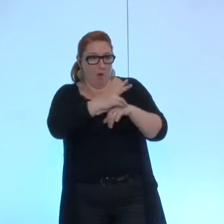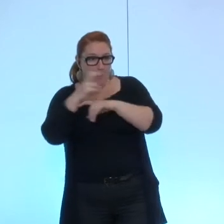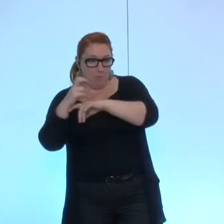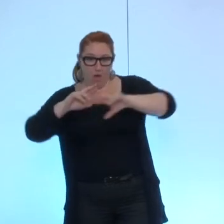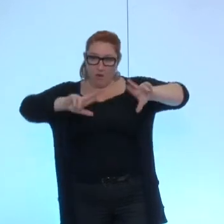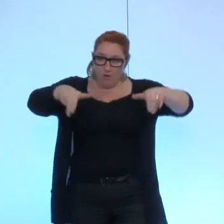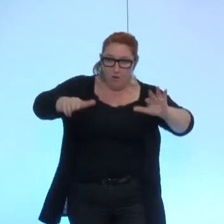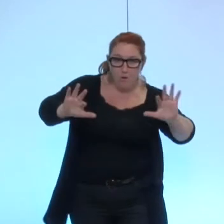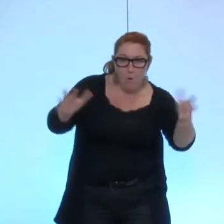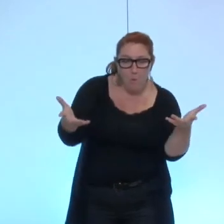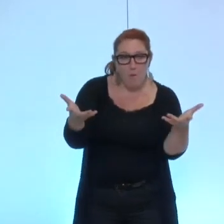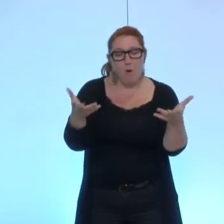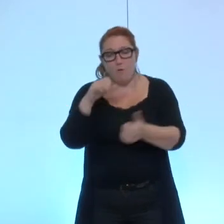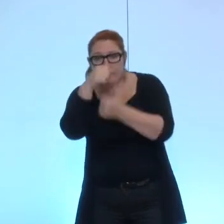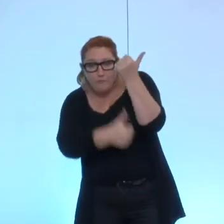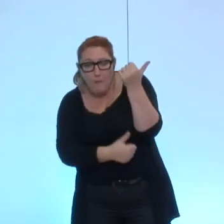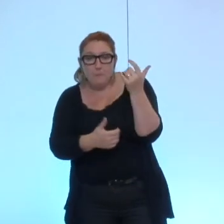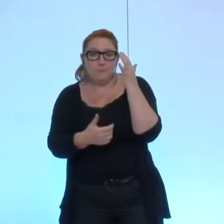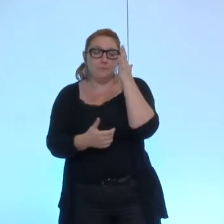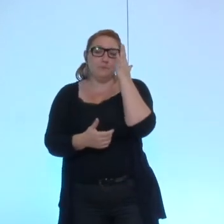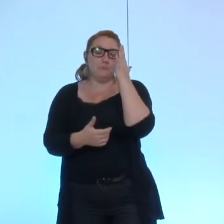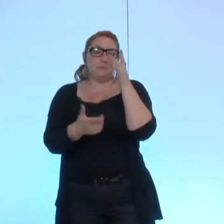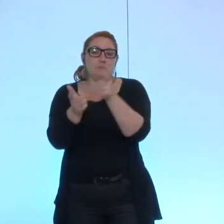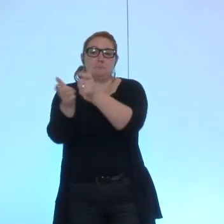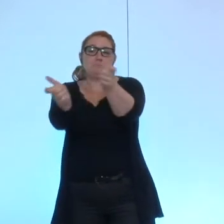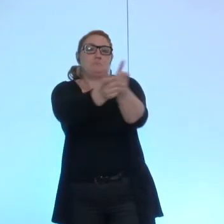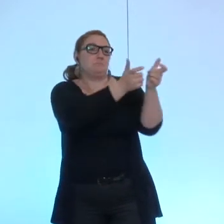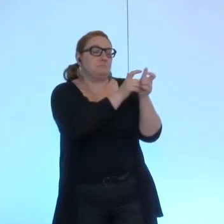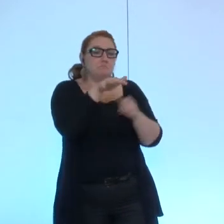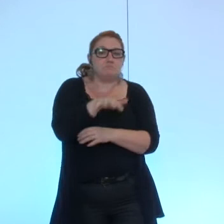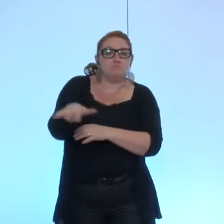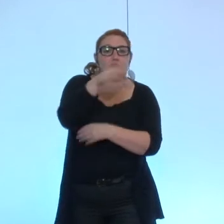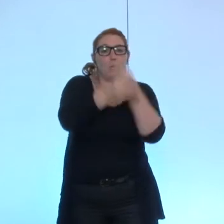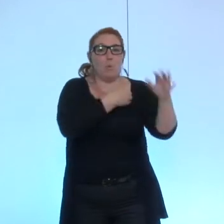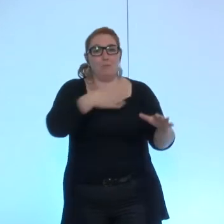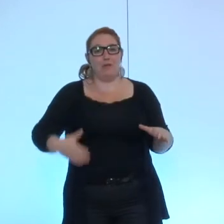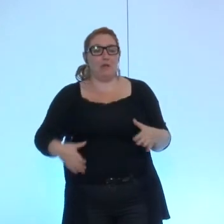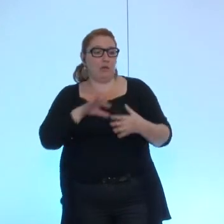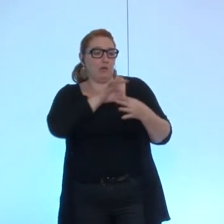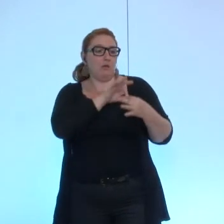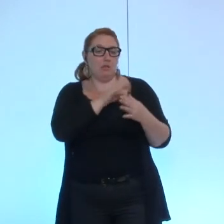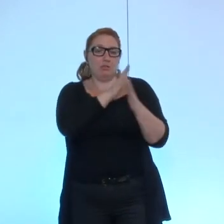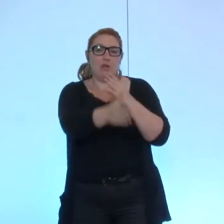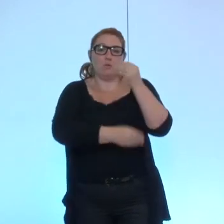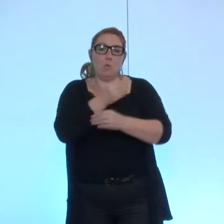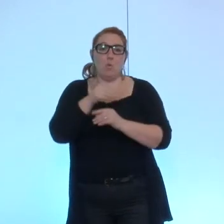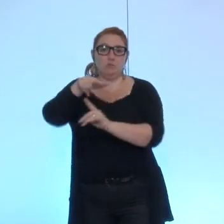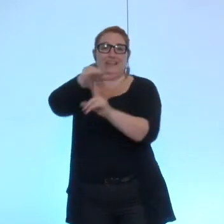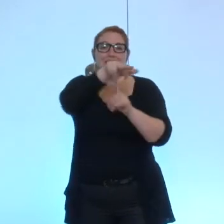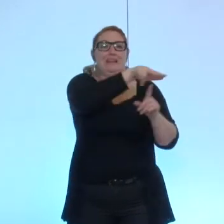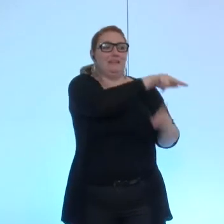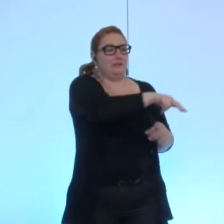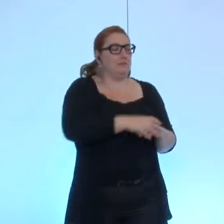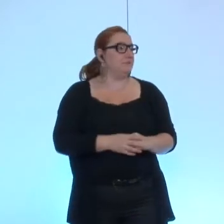organismes qui sont soit dans la dépendance directe de la mairie soit des satellites et qu'il y a